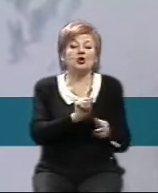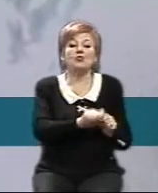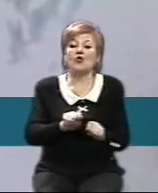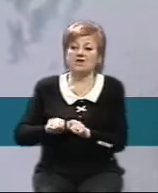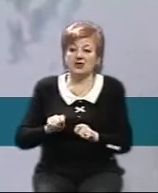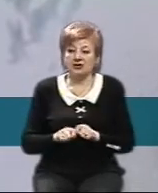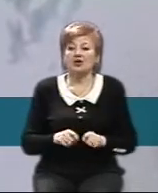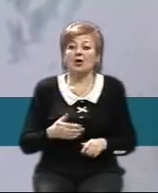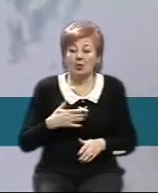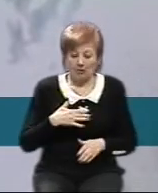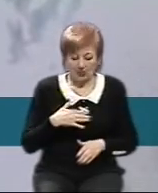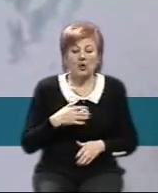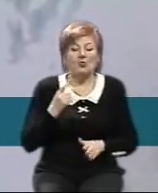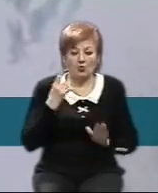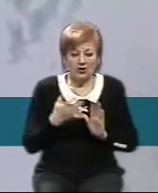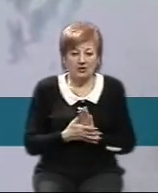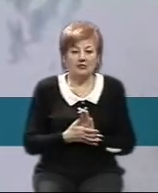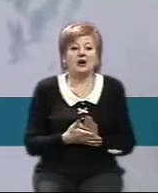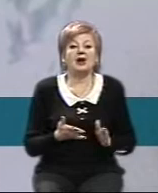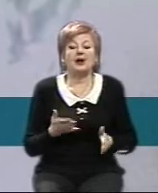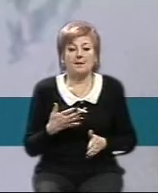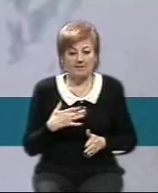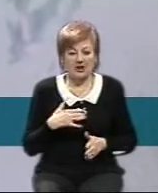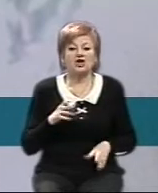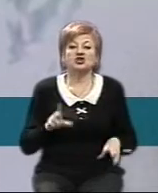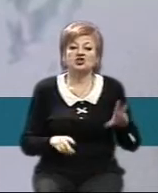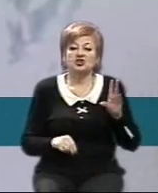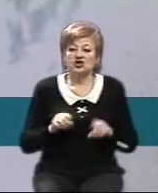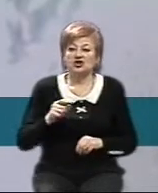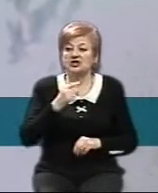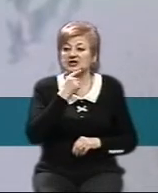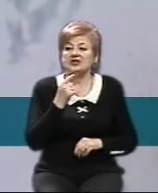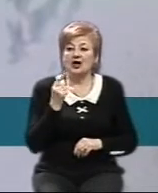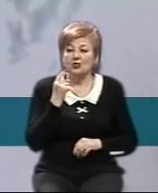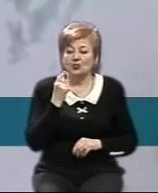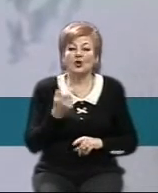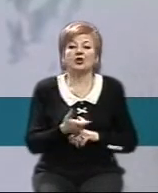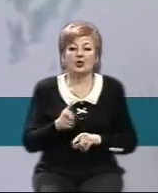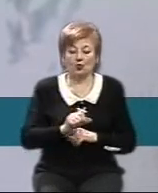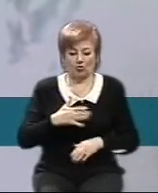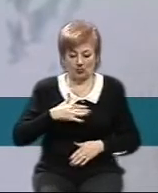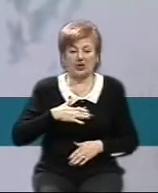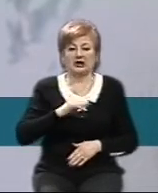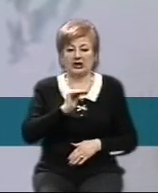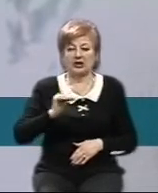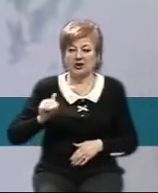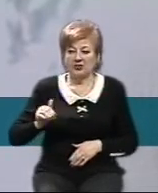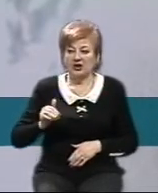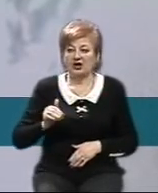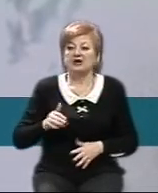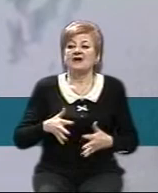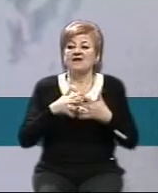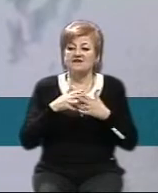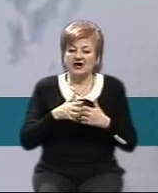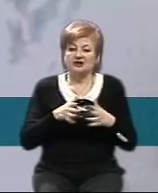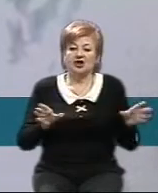зрештою, ми розуміємо, що якщо, ну, ми вважаємо, багато з моїх, більшість моїх хлопців вважає, що війна